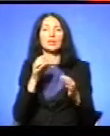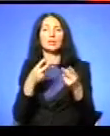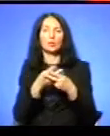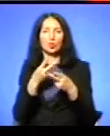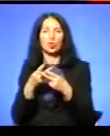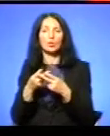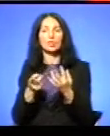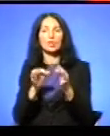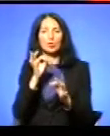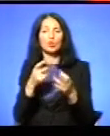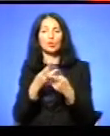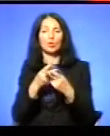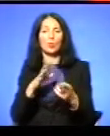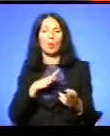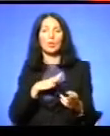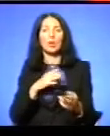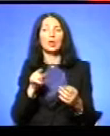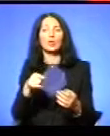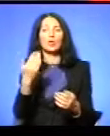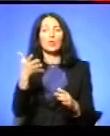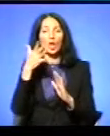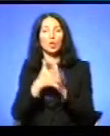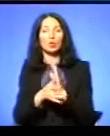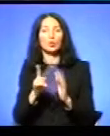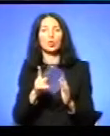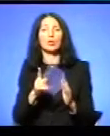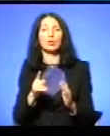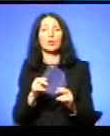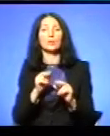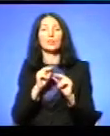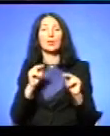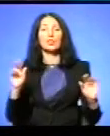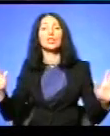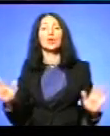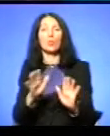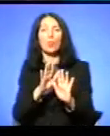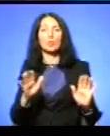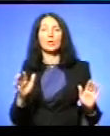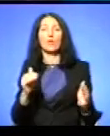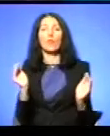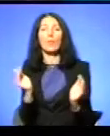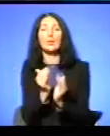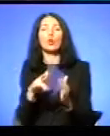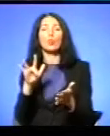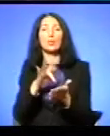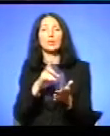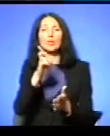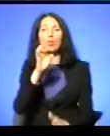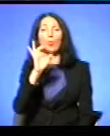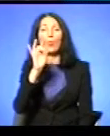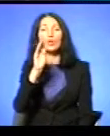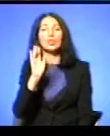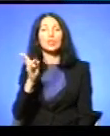тоді ви розуміли, що вчитель музики в маленькому містечку борщів